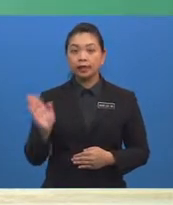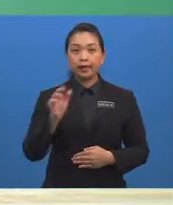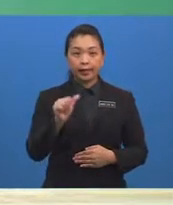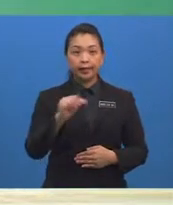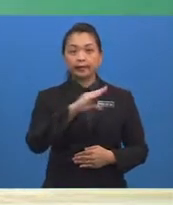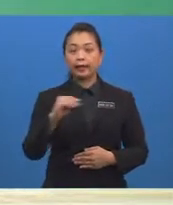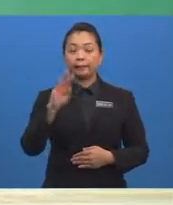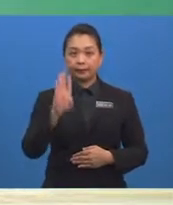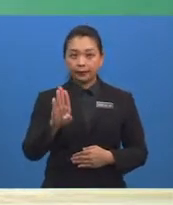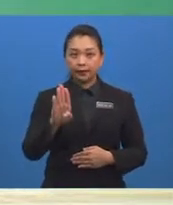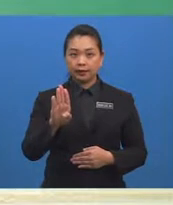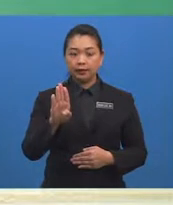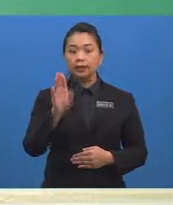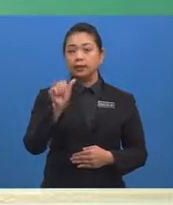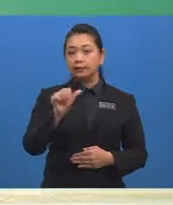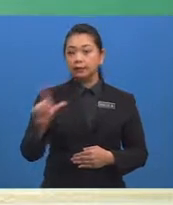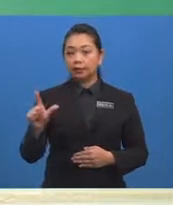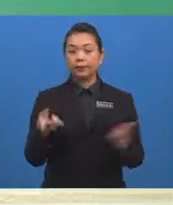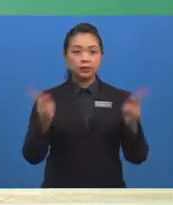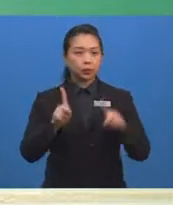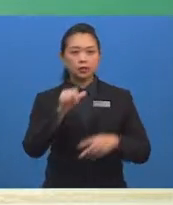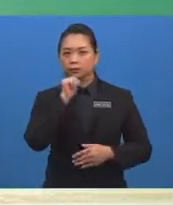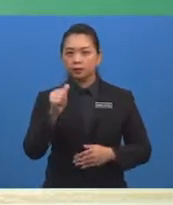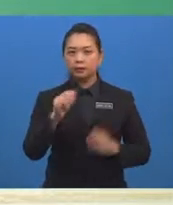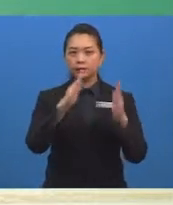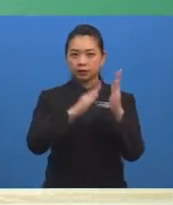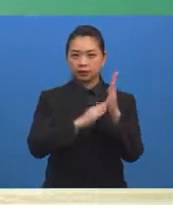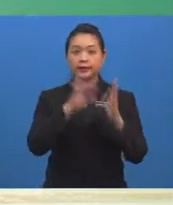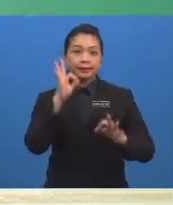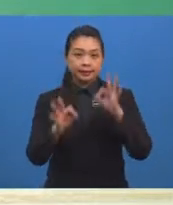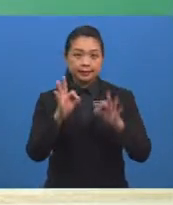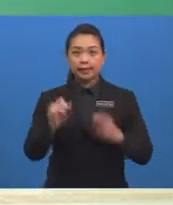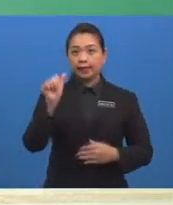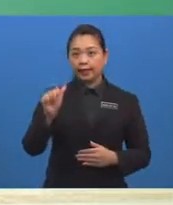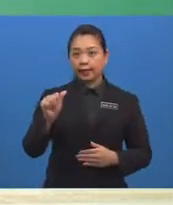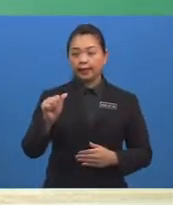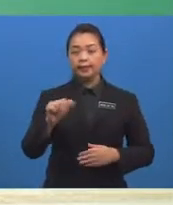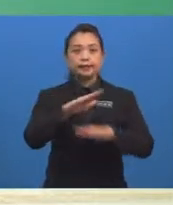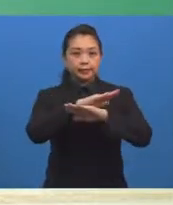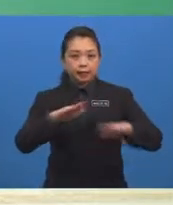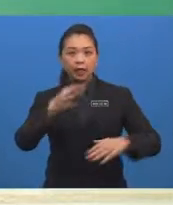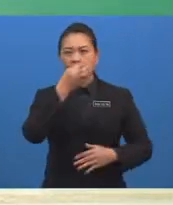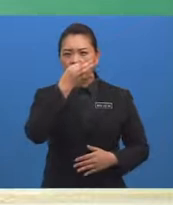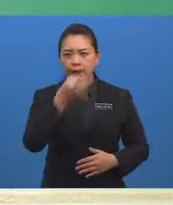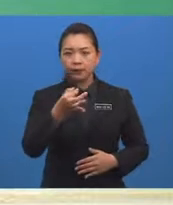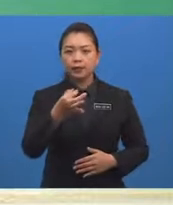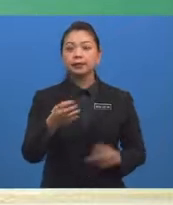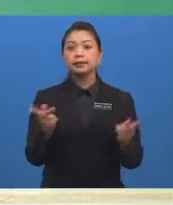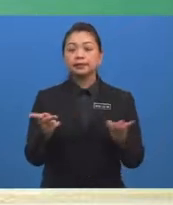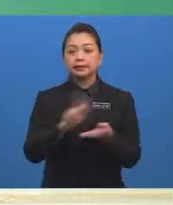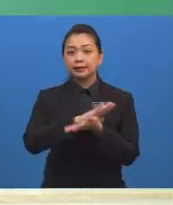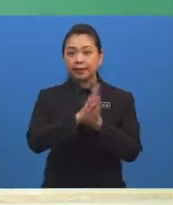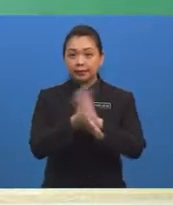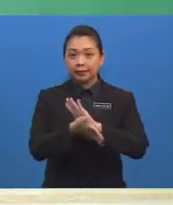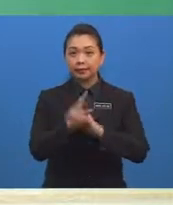B ialah peristiwa tak bersandar jika peristiwa A tidak mempengaruhi kejadian